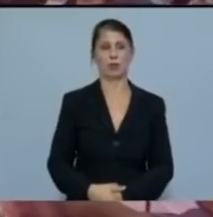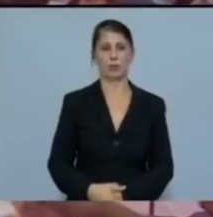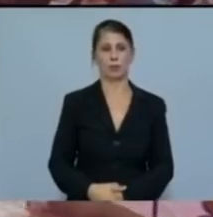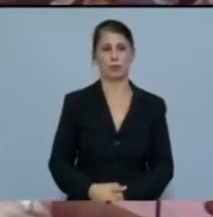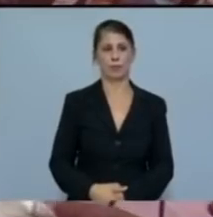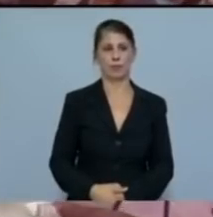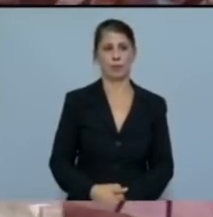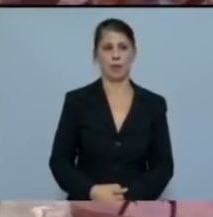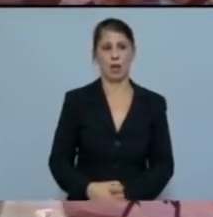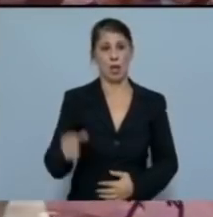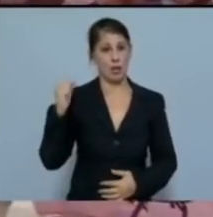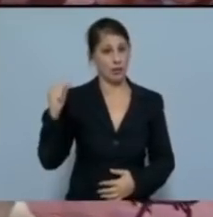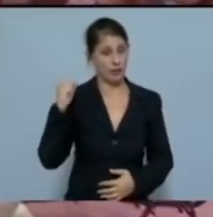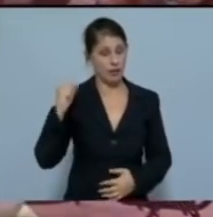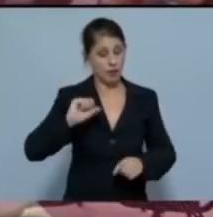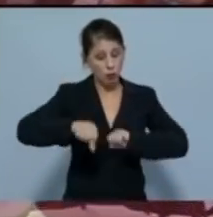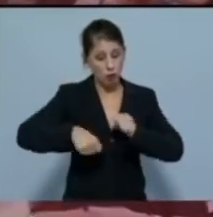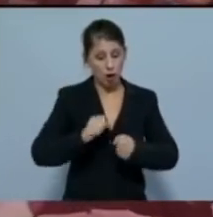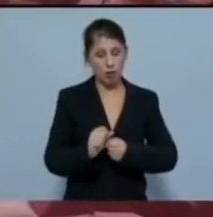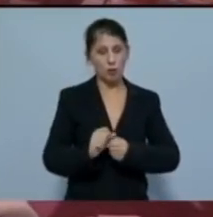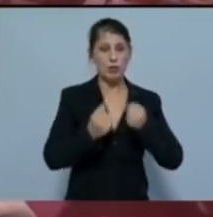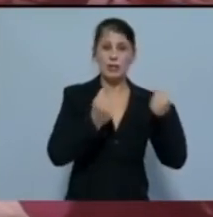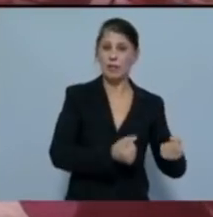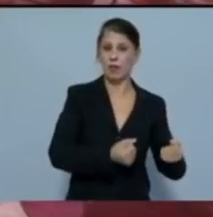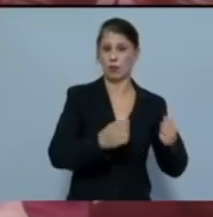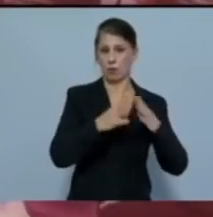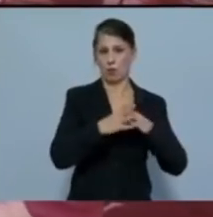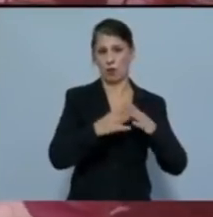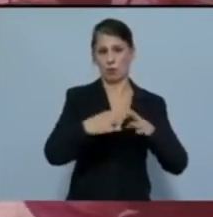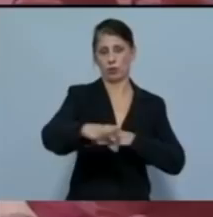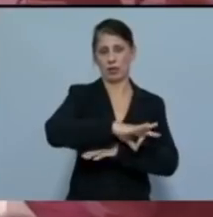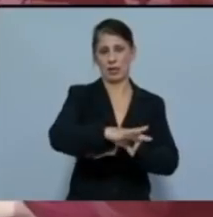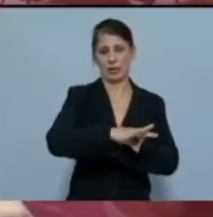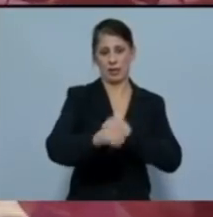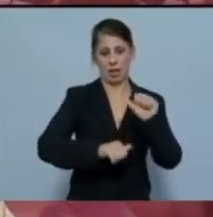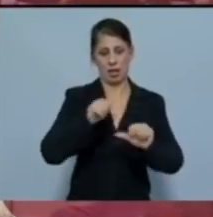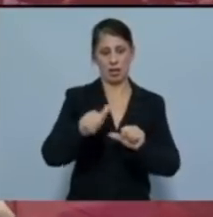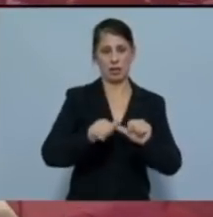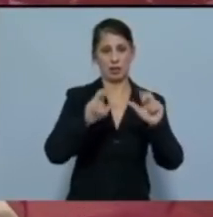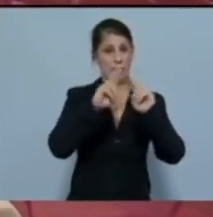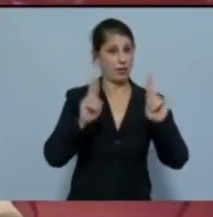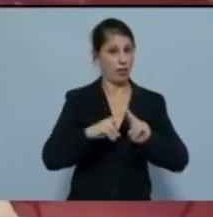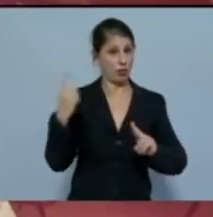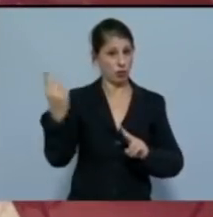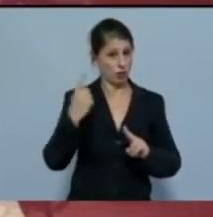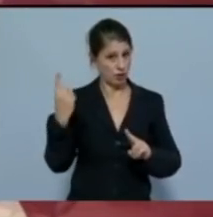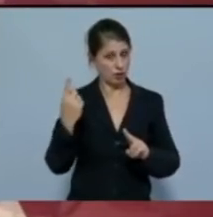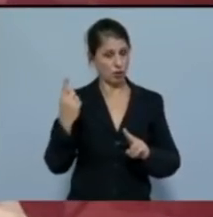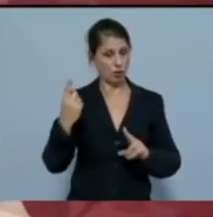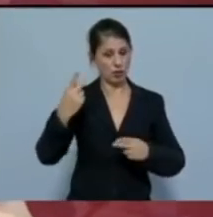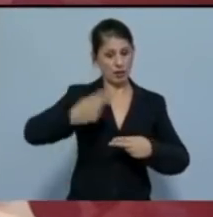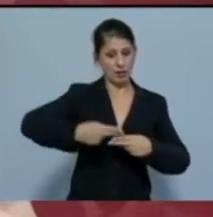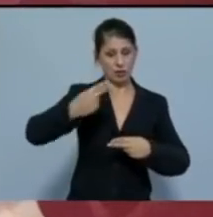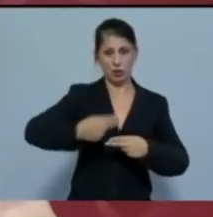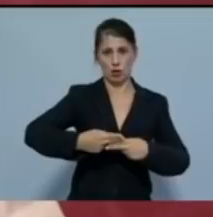δυνάμωμα του αγώνα ενάντια στους πολέμους, στα σχέδια αλλαγής διεθνών συνθηκών και συνόρων, στα